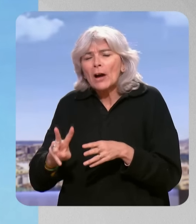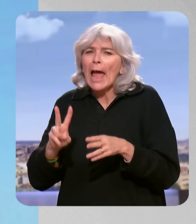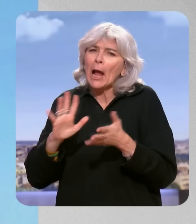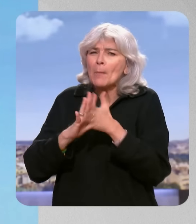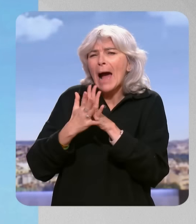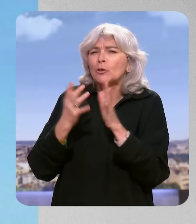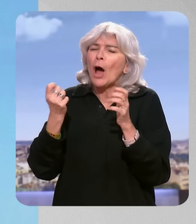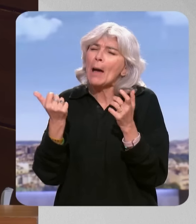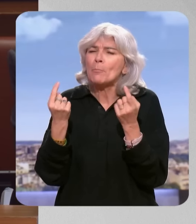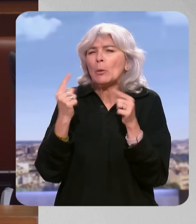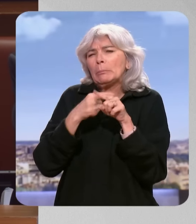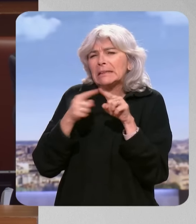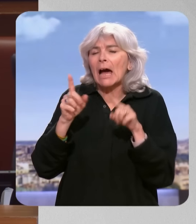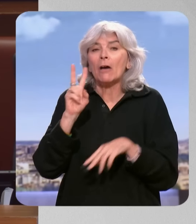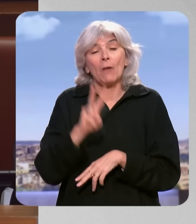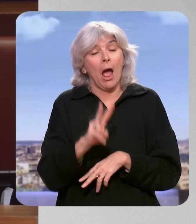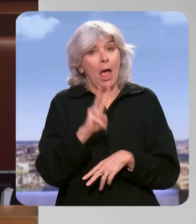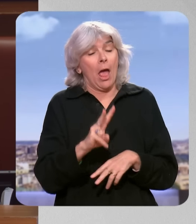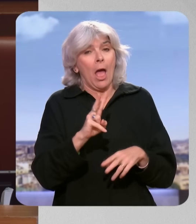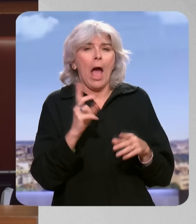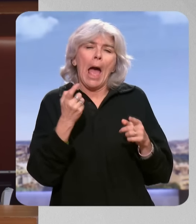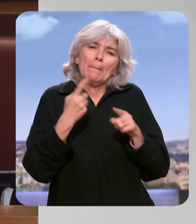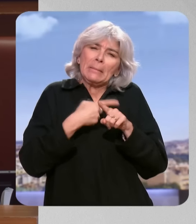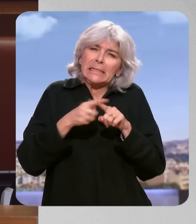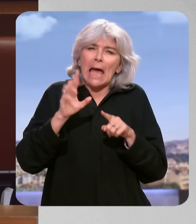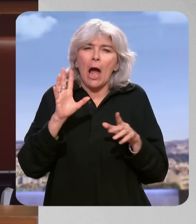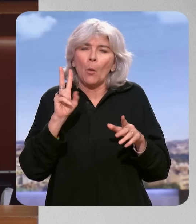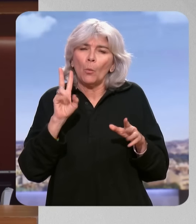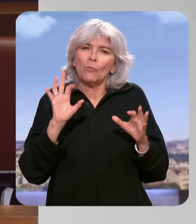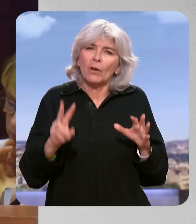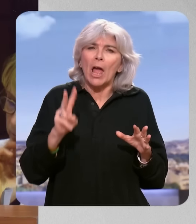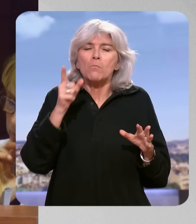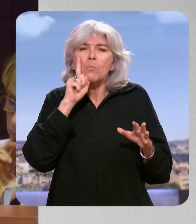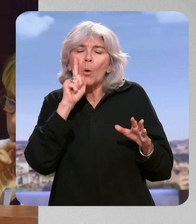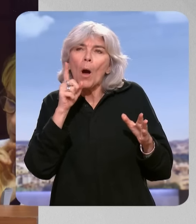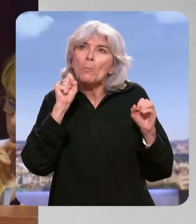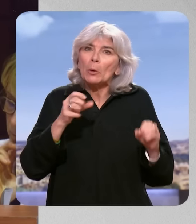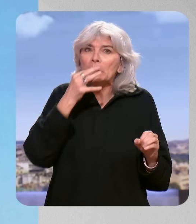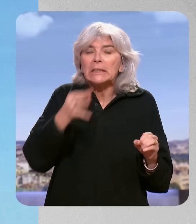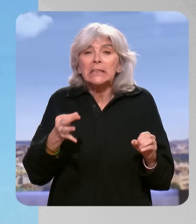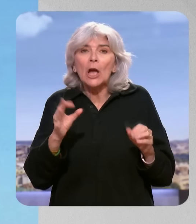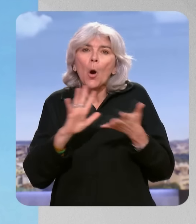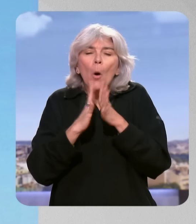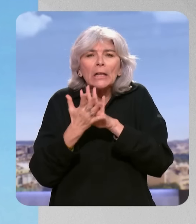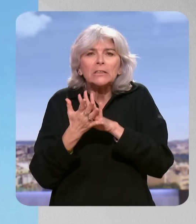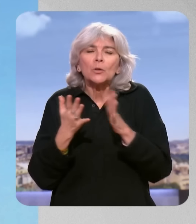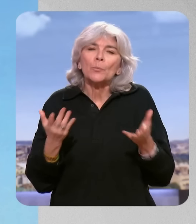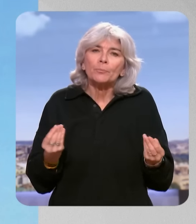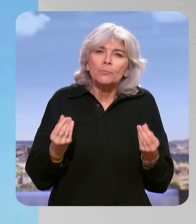-nature, comme le dit l'opinion ce matin ? Oui, contre-nature où on pourrait dire des coalitions